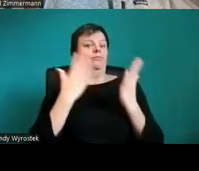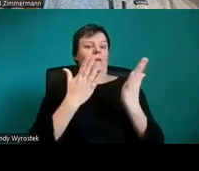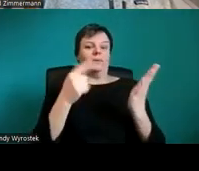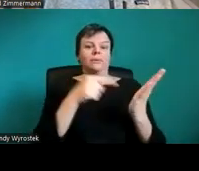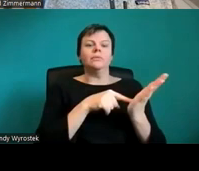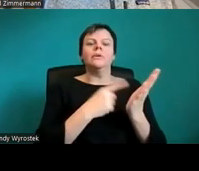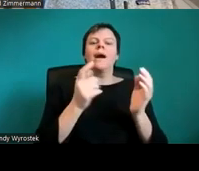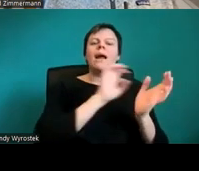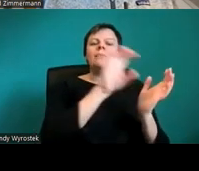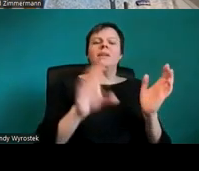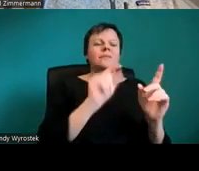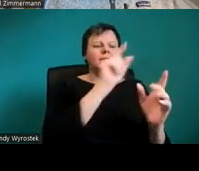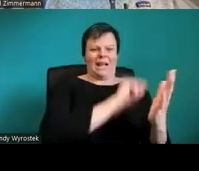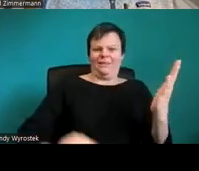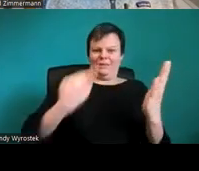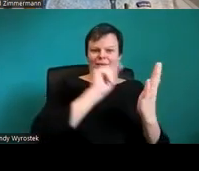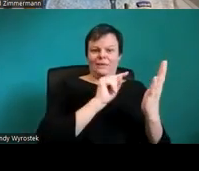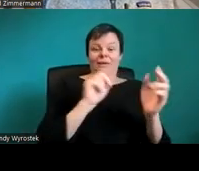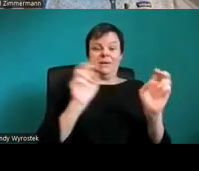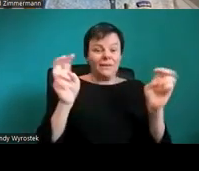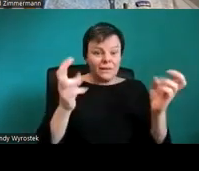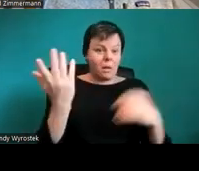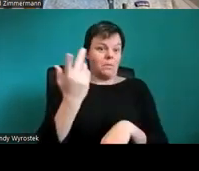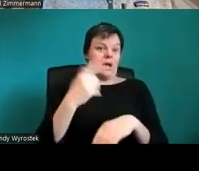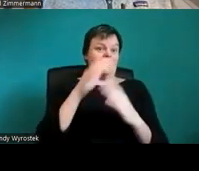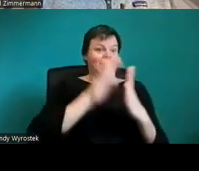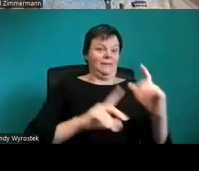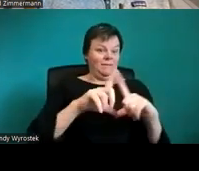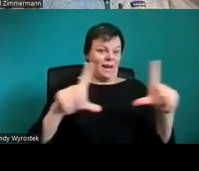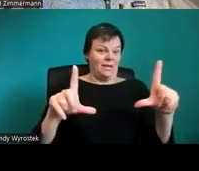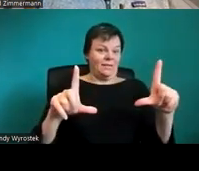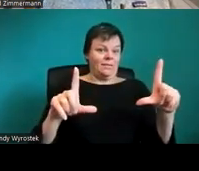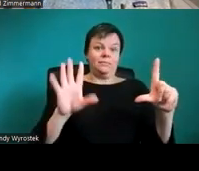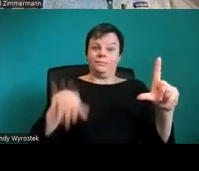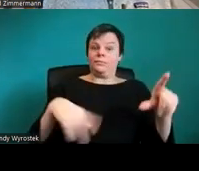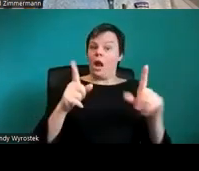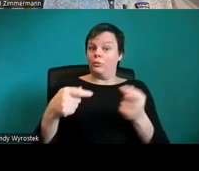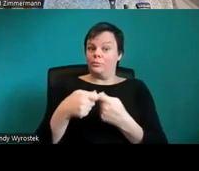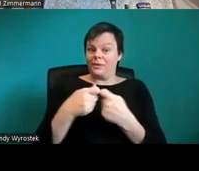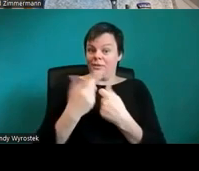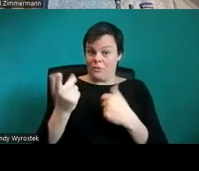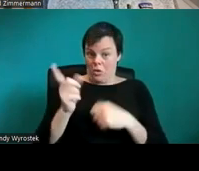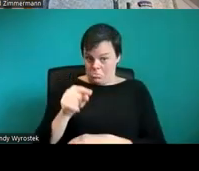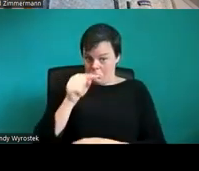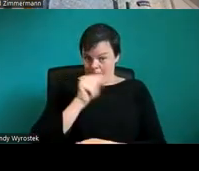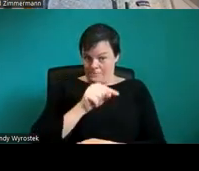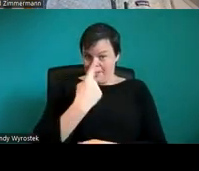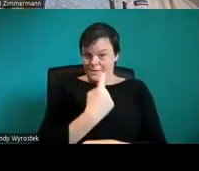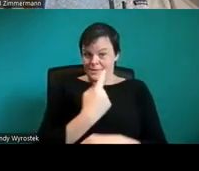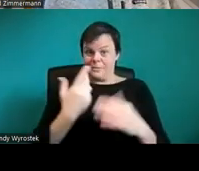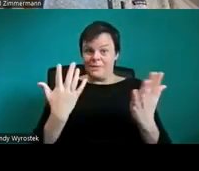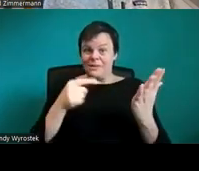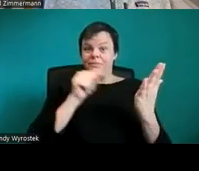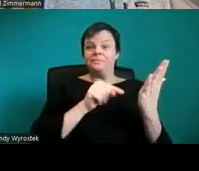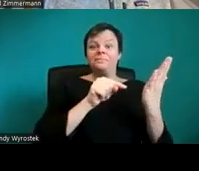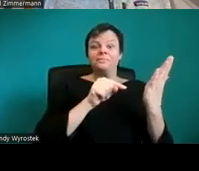die Fußzähle vor? Was meinen Sie? Können wir im Chat Ihre Antwort geben? Liest ein Screenreader